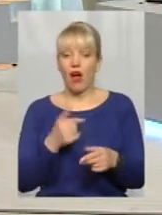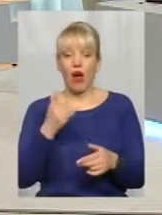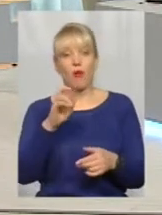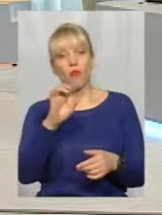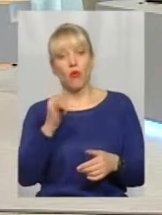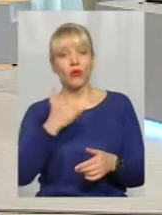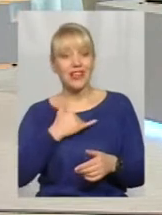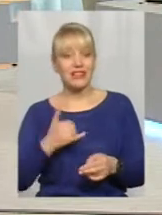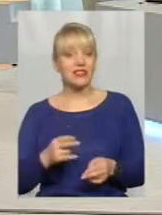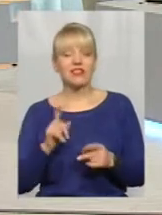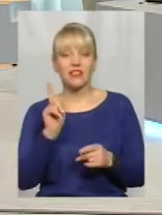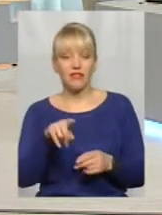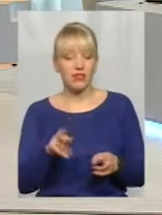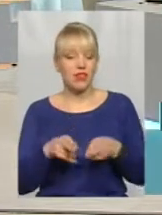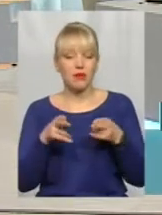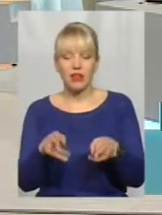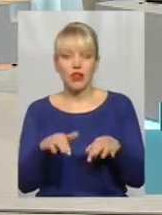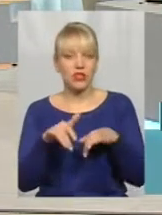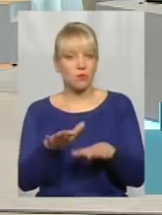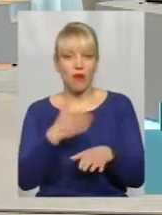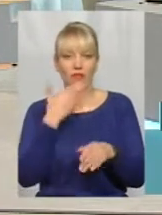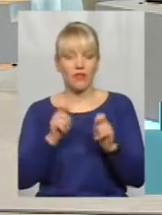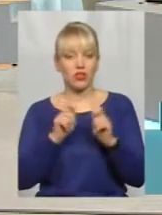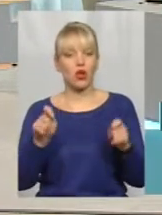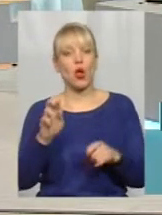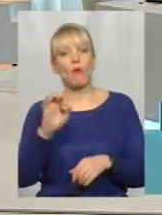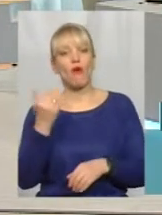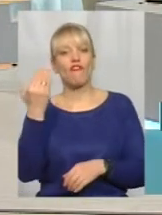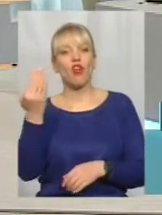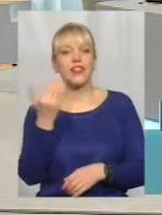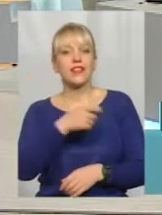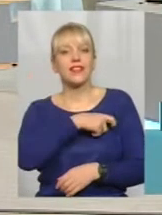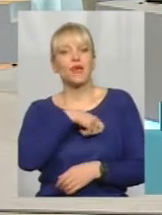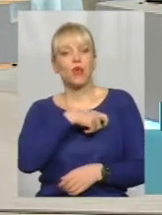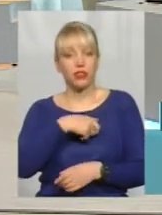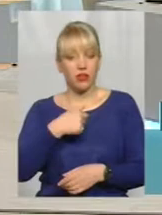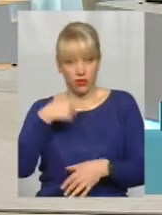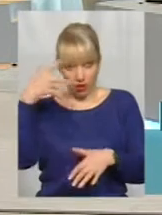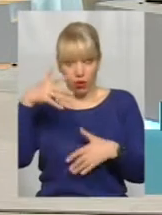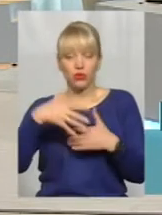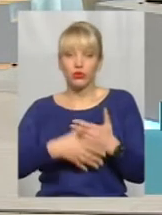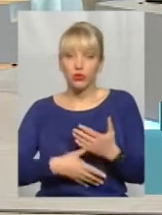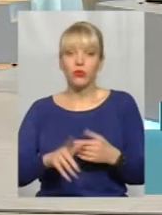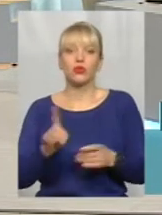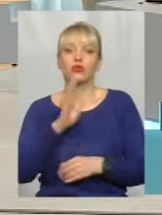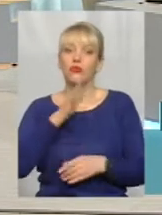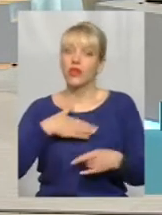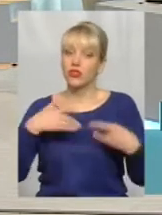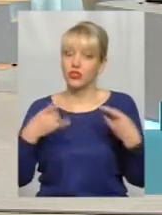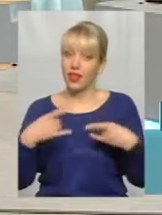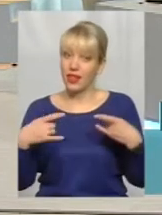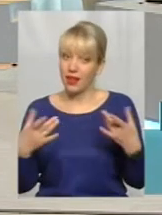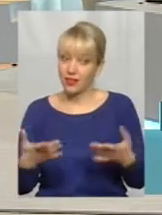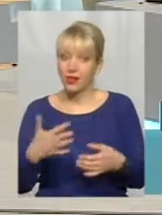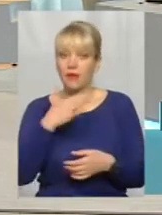депутати. А такого бути не може. Я розумію, що наші телеканали дуже багатьох, більшість,